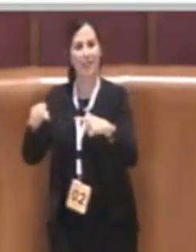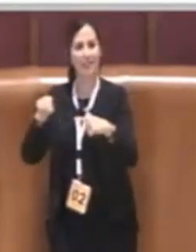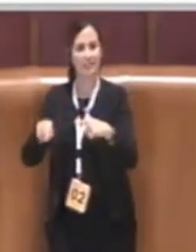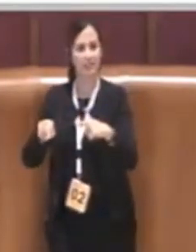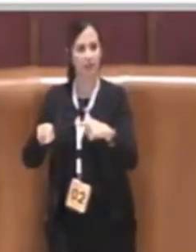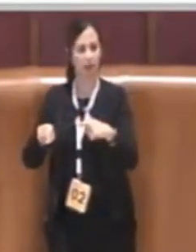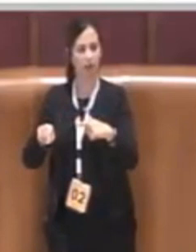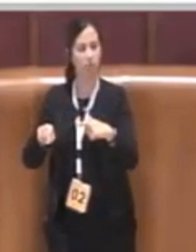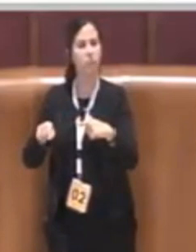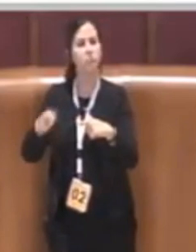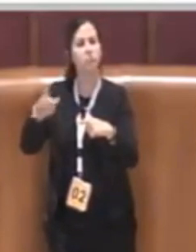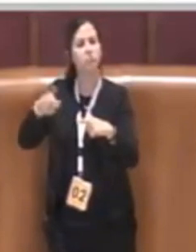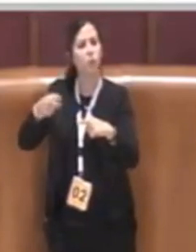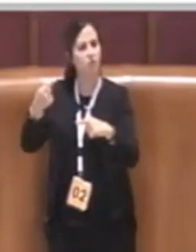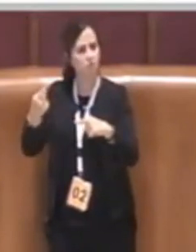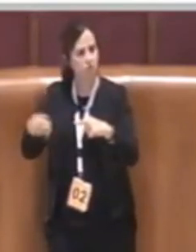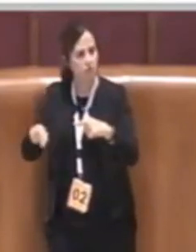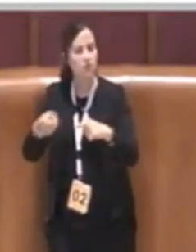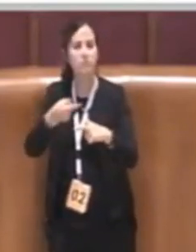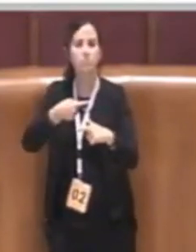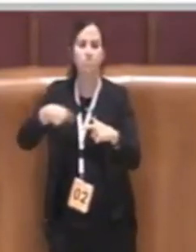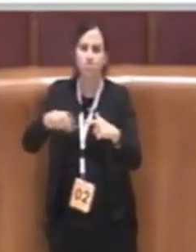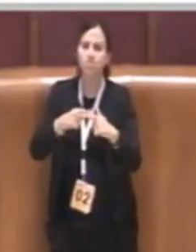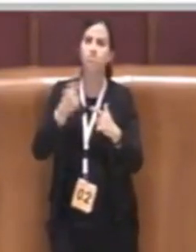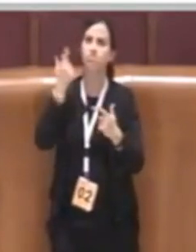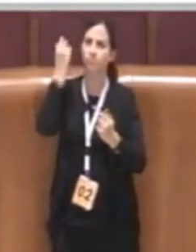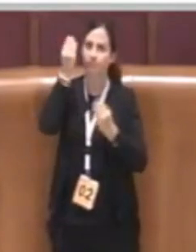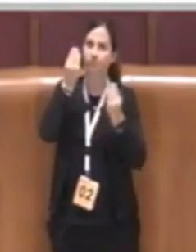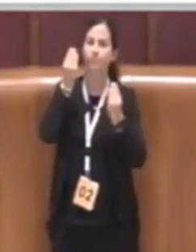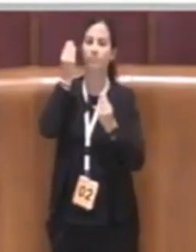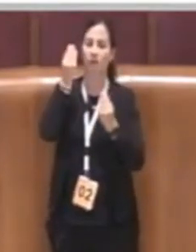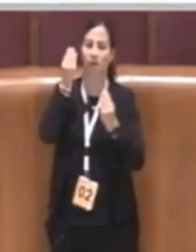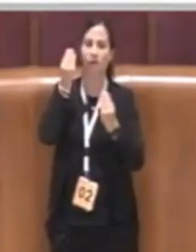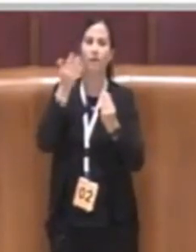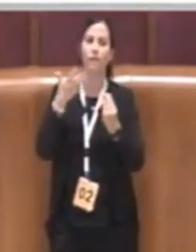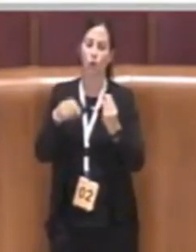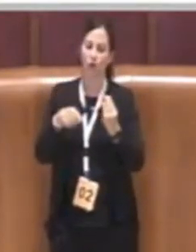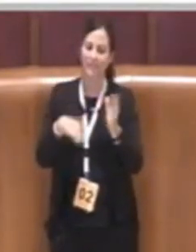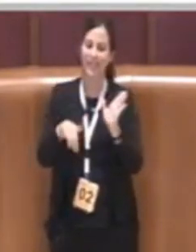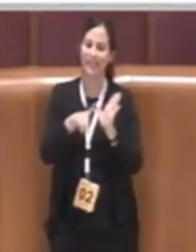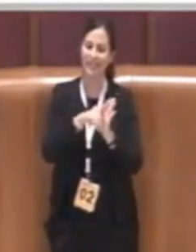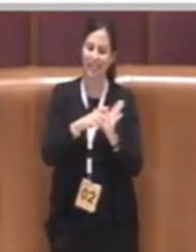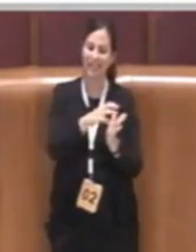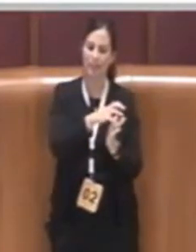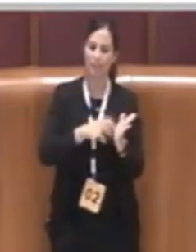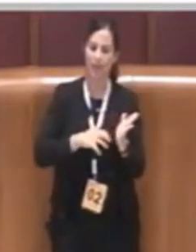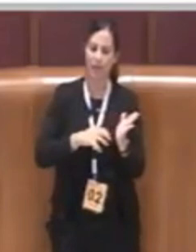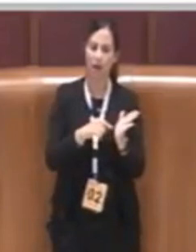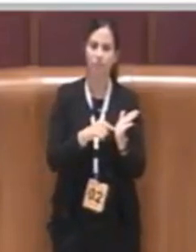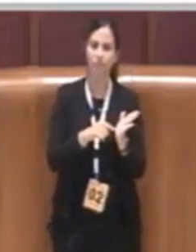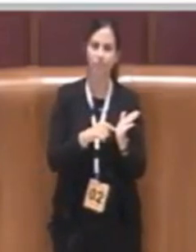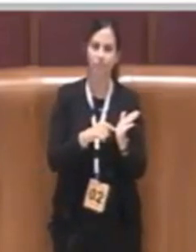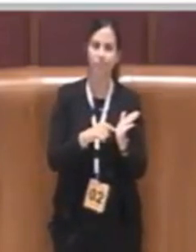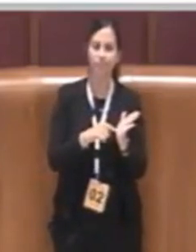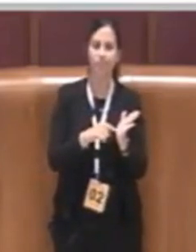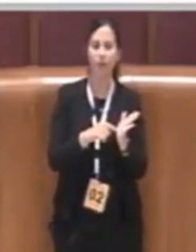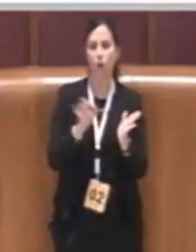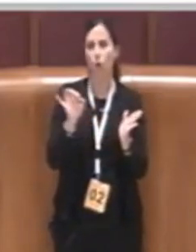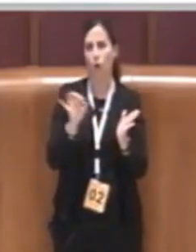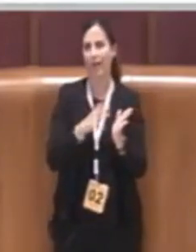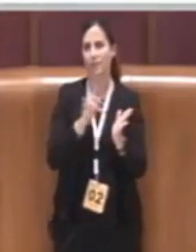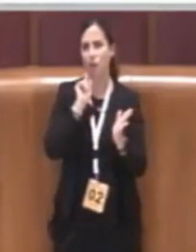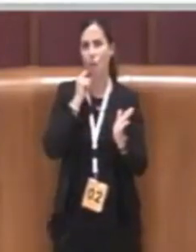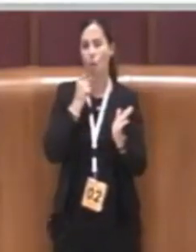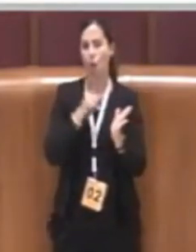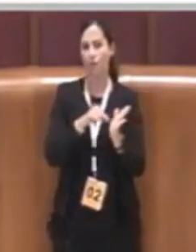abbiamo pensato che la delibera fosse anche il momento opportuno quindi da non farsi sfuggire per